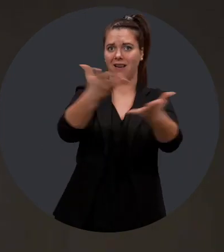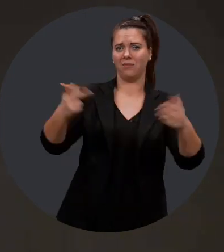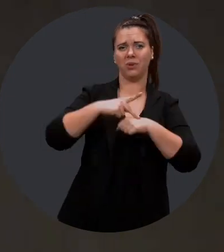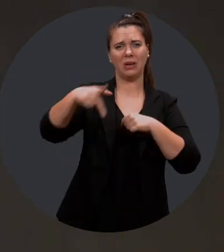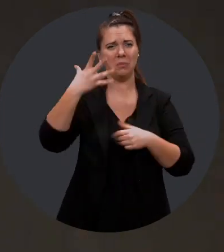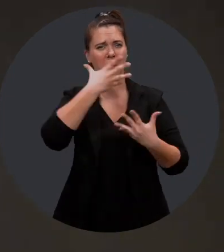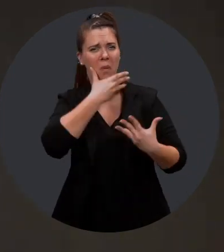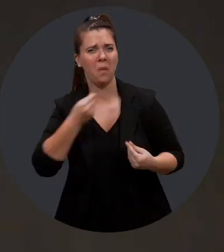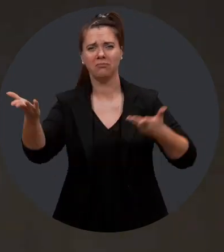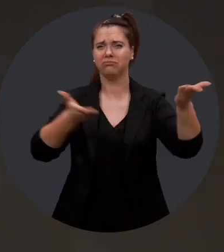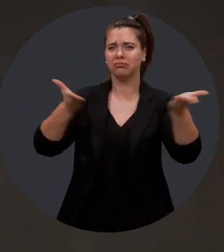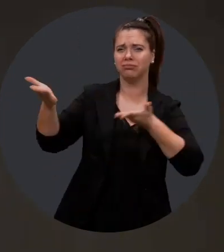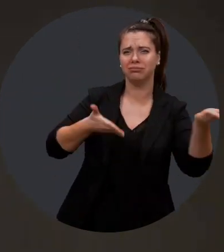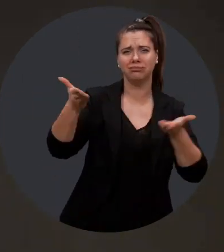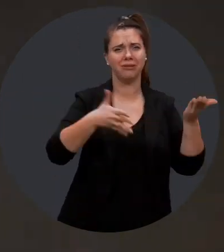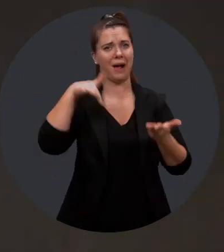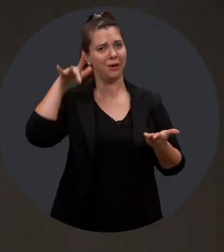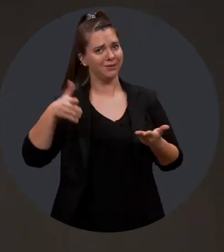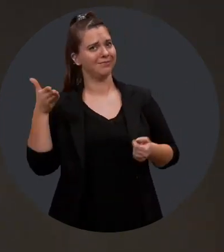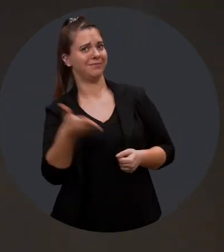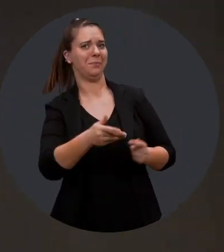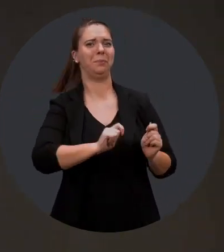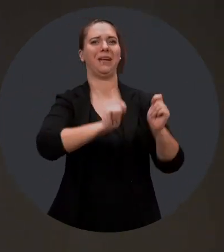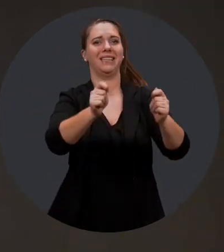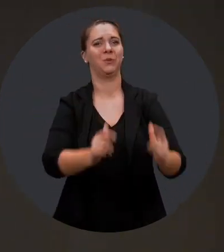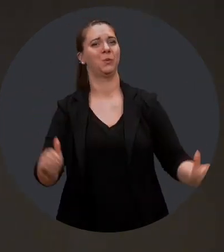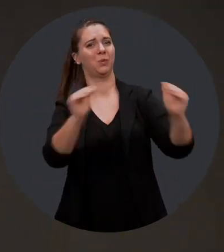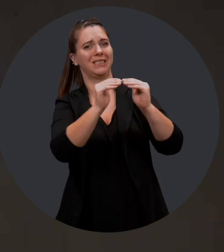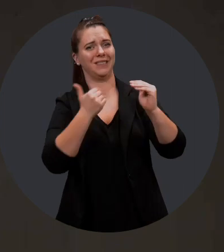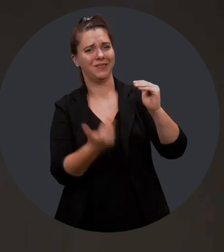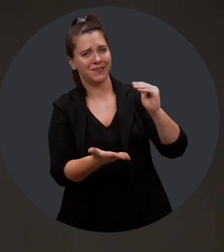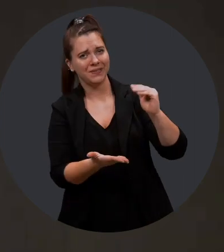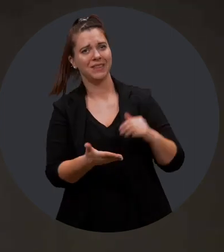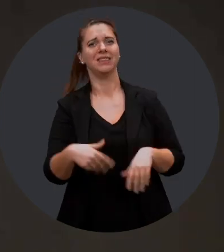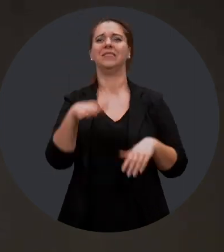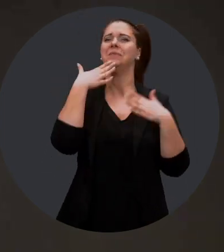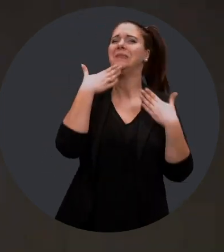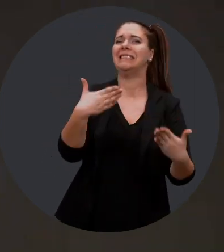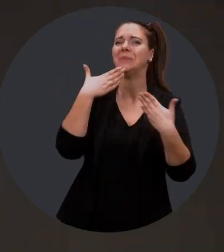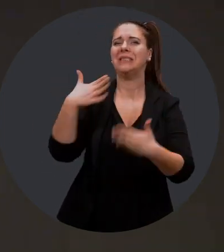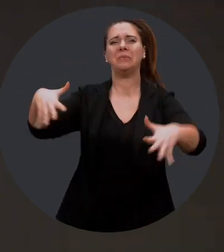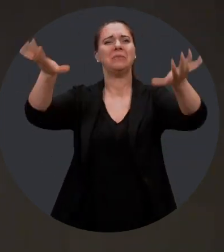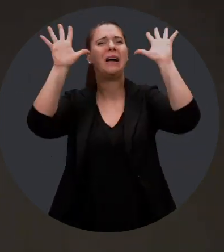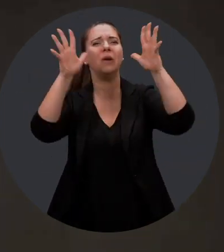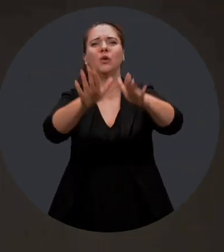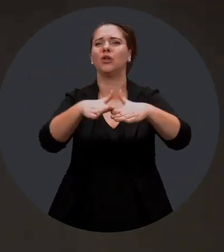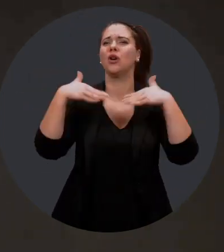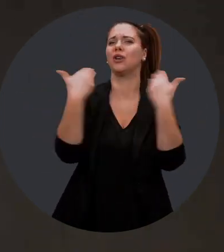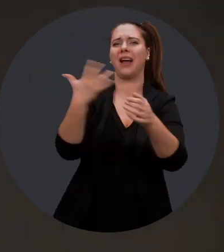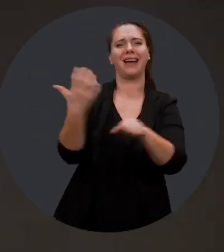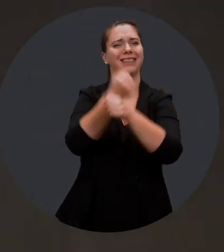voir tous les beaux projets qui ont été présentés grâce au prix à part entière. Merci